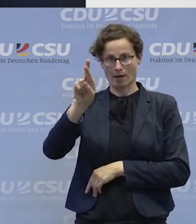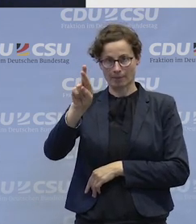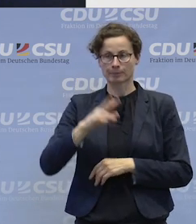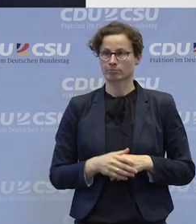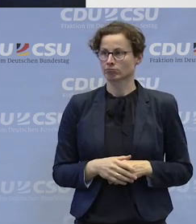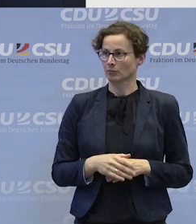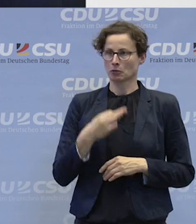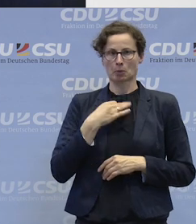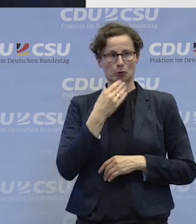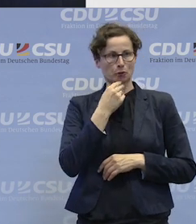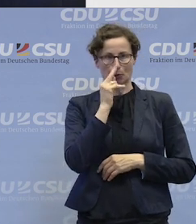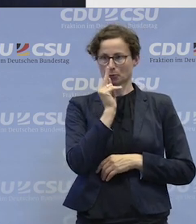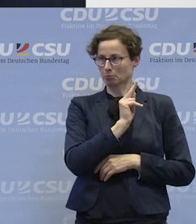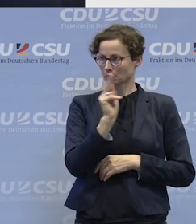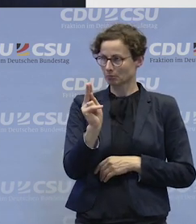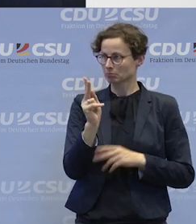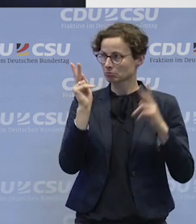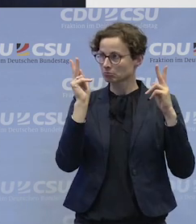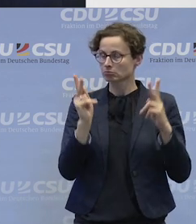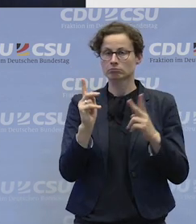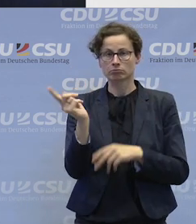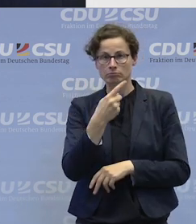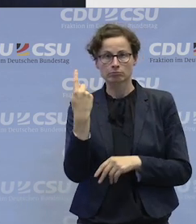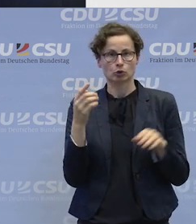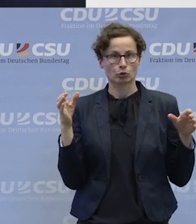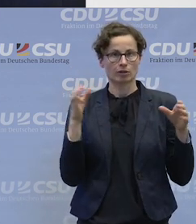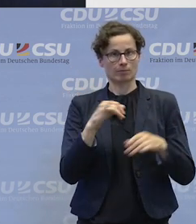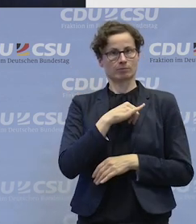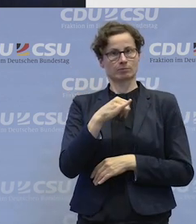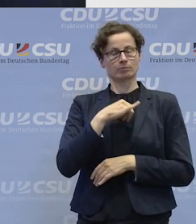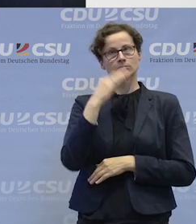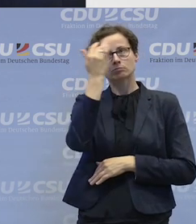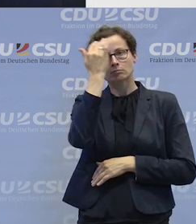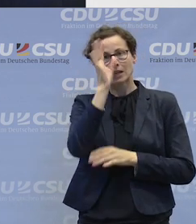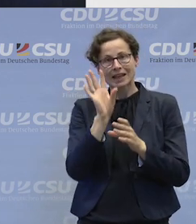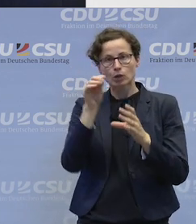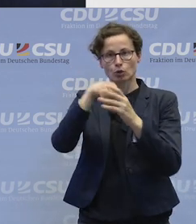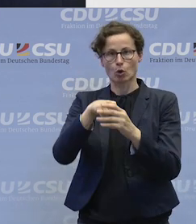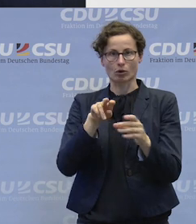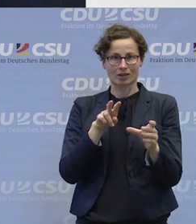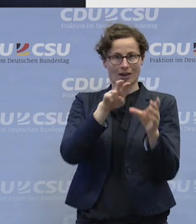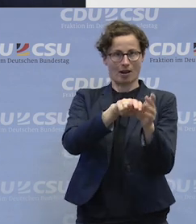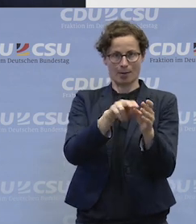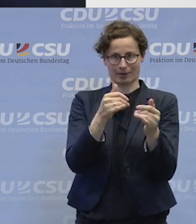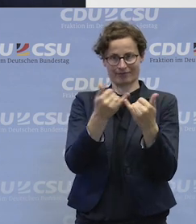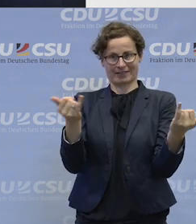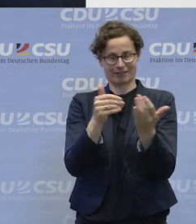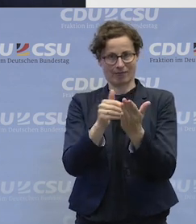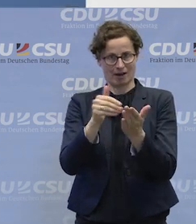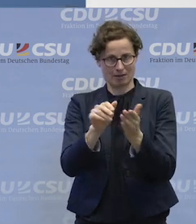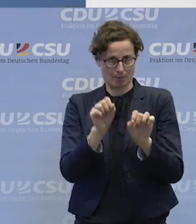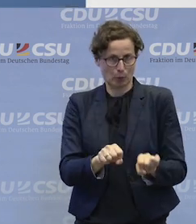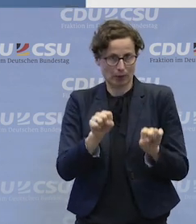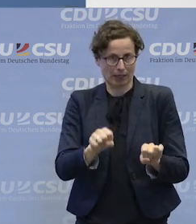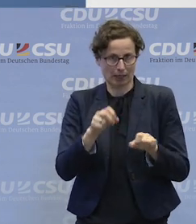miteinander, wie wir Inklusion, Teilhabe in allen Facetten des Lebens noch miteinander weiter organisieren können. Wir haben